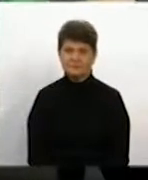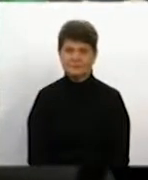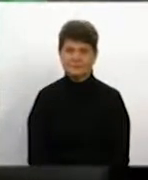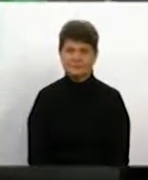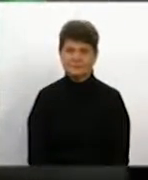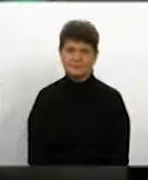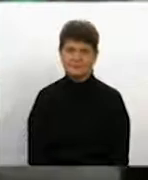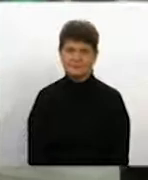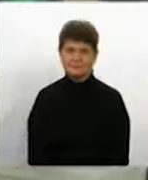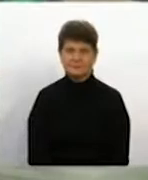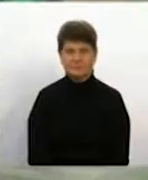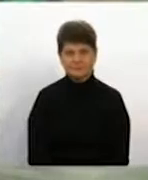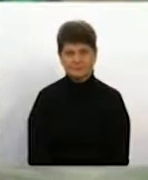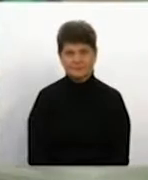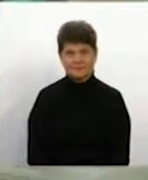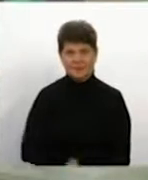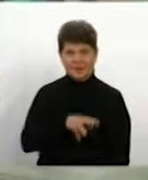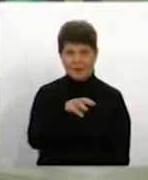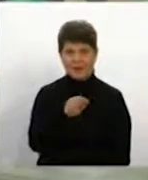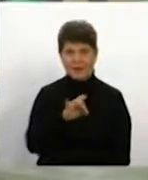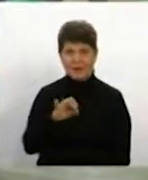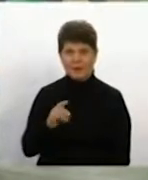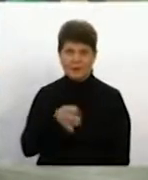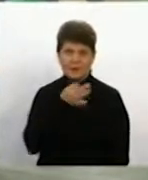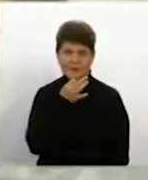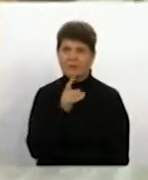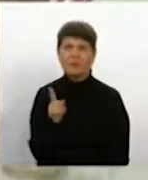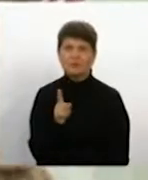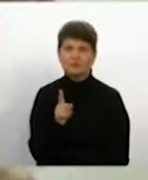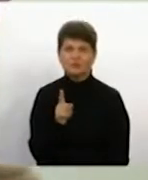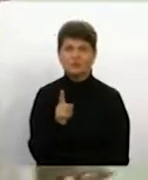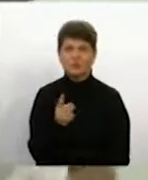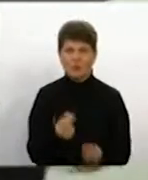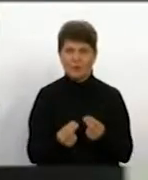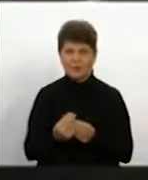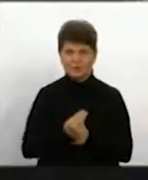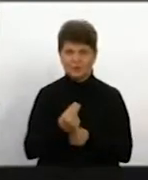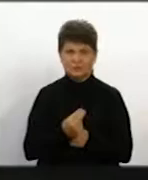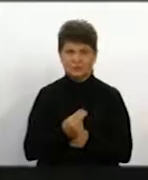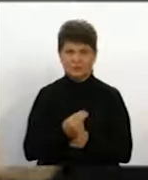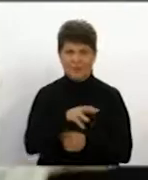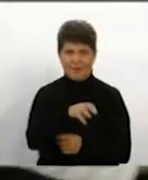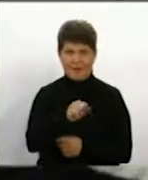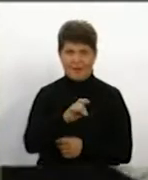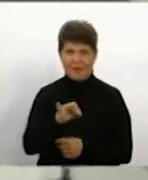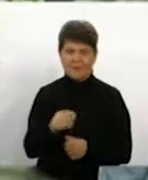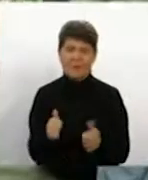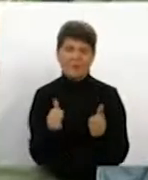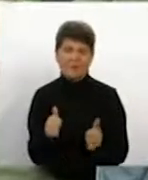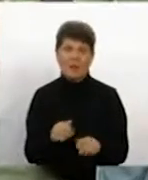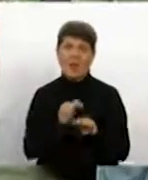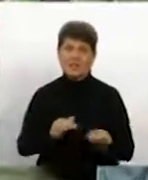А чому тобі Марина подобається? Чим мене подобається? Класна. Наші дітки дуже хочуть спілкування.